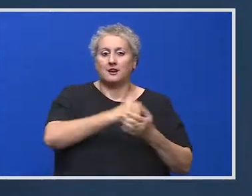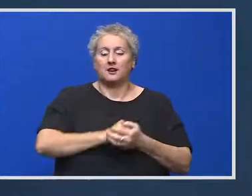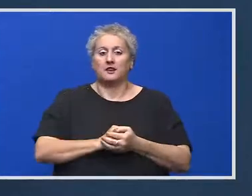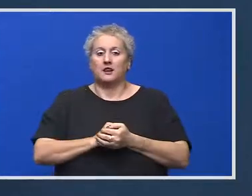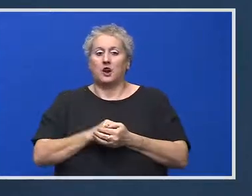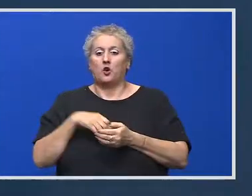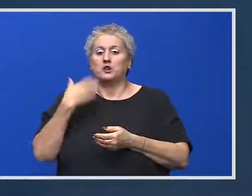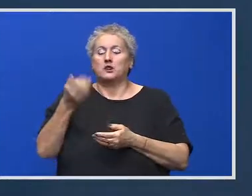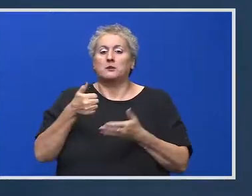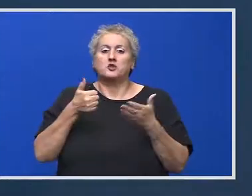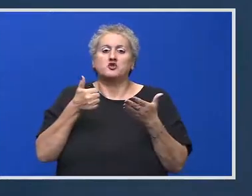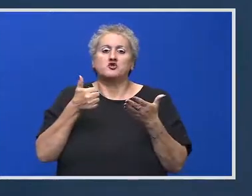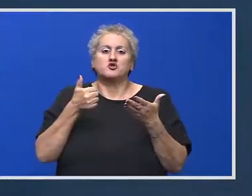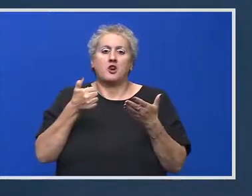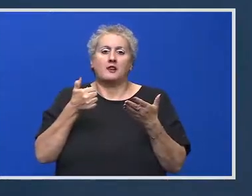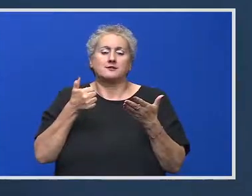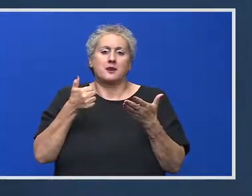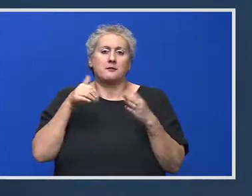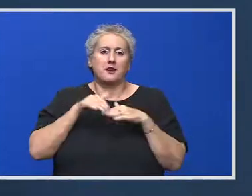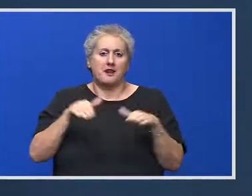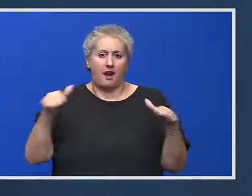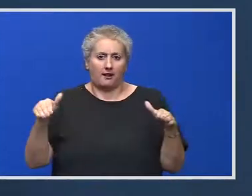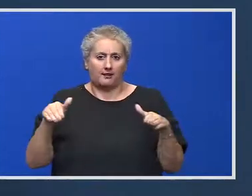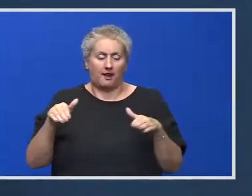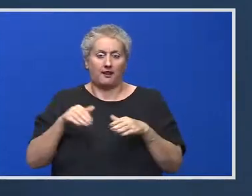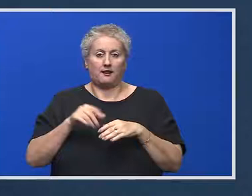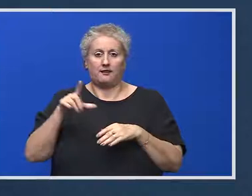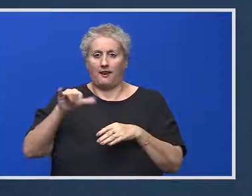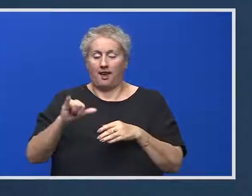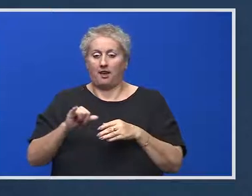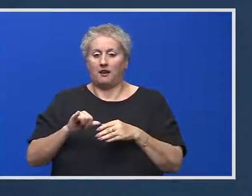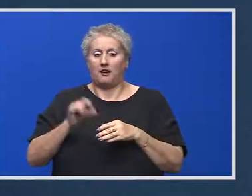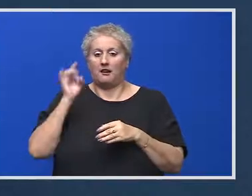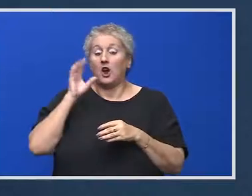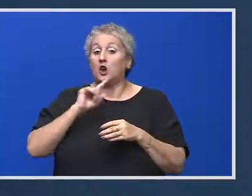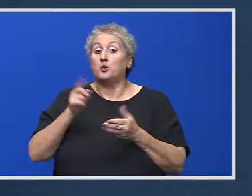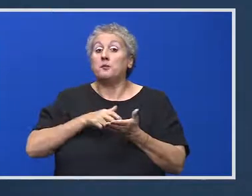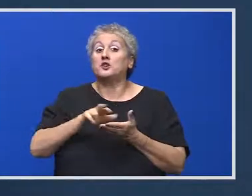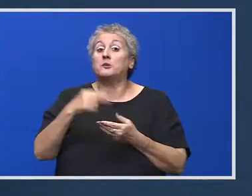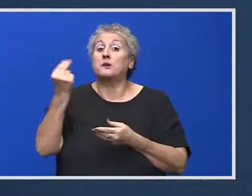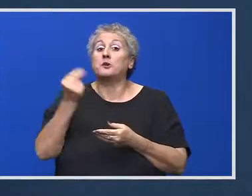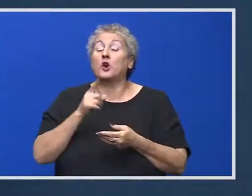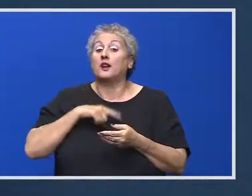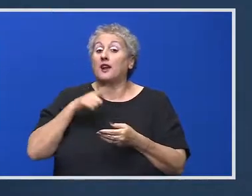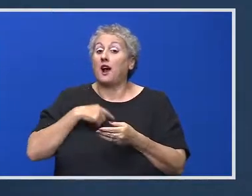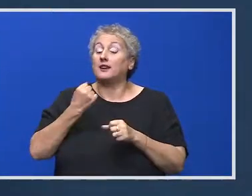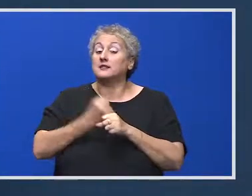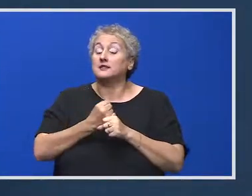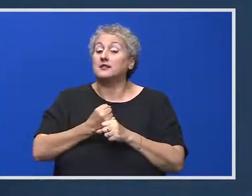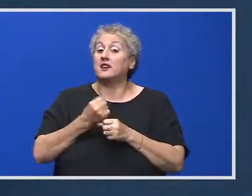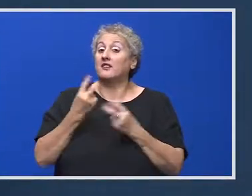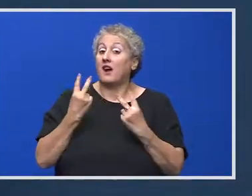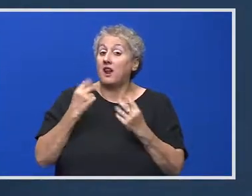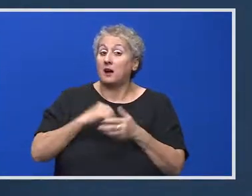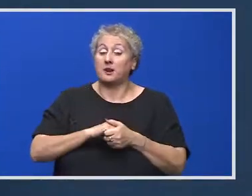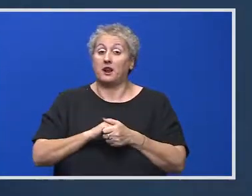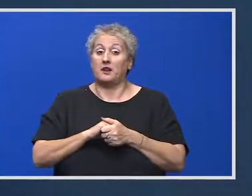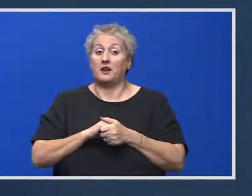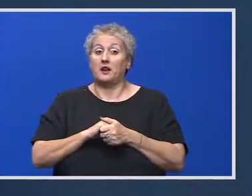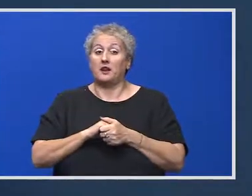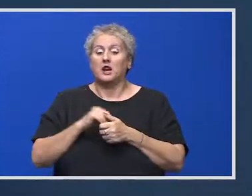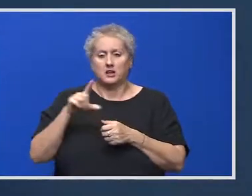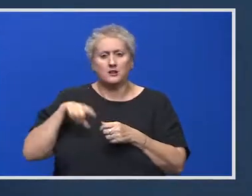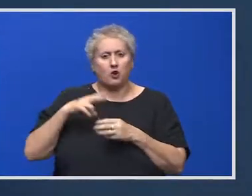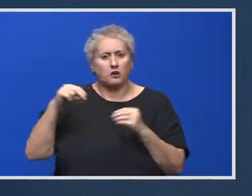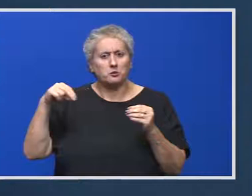miliarde doar ca să îl prezint public să avem ceva să dezbatem. Nu. Vom merge pe proiecte pentru că sunt foarte pragmatic și să știți că multe dintre proiecte nu se pot